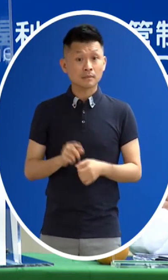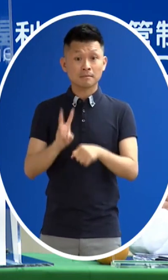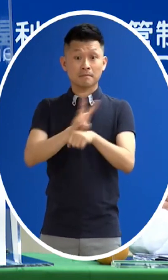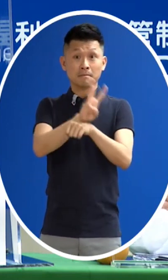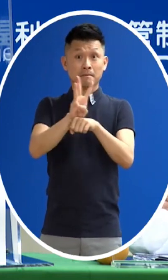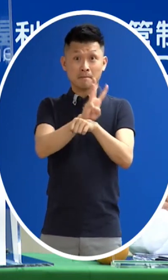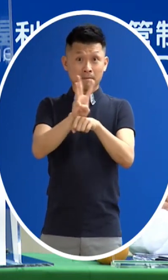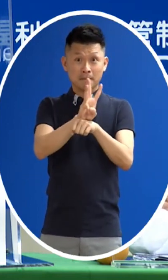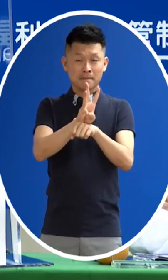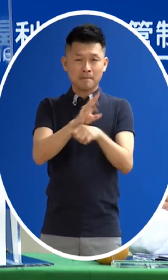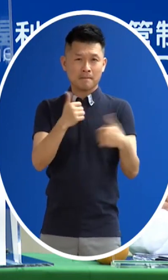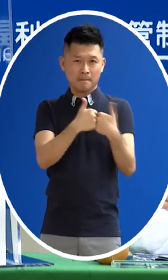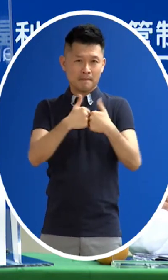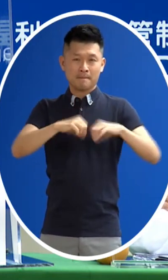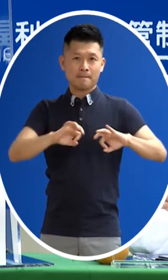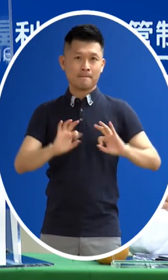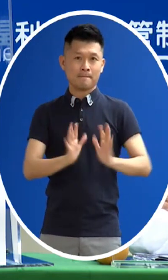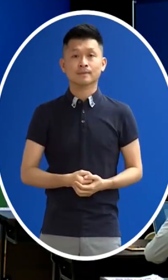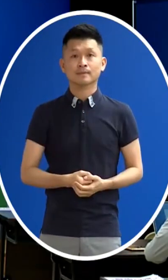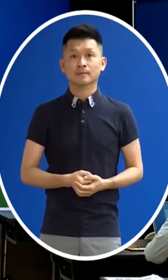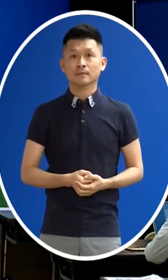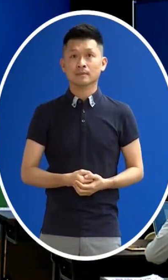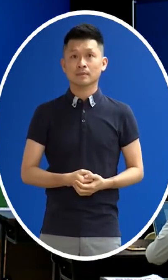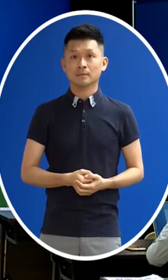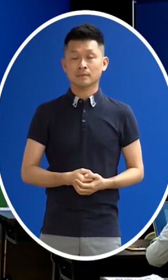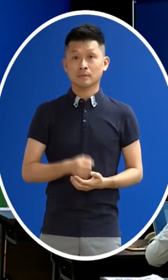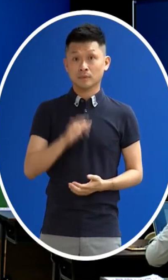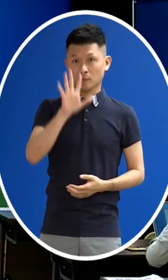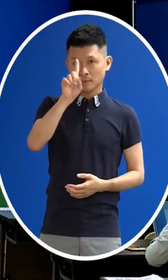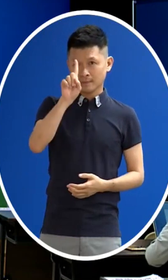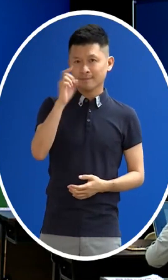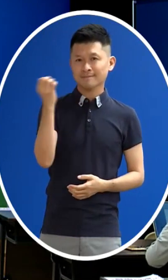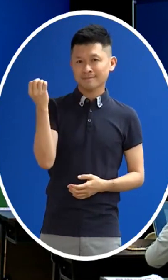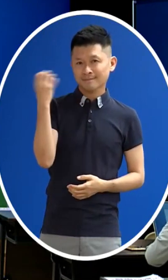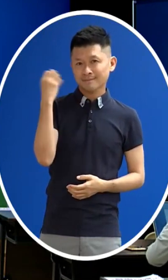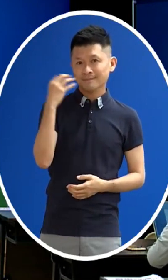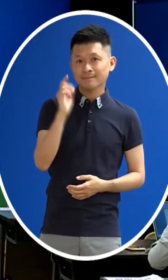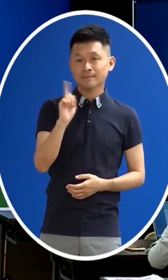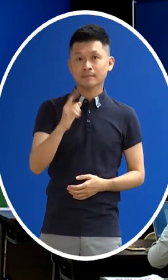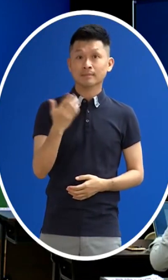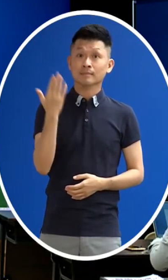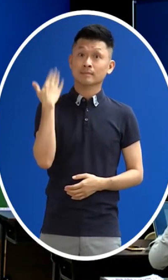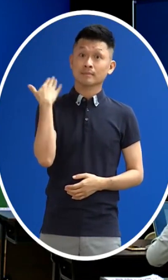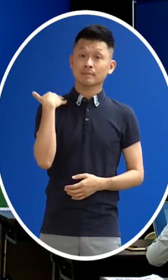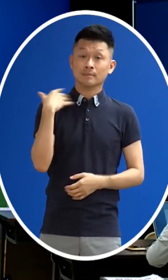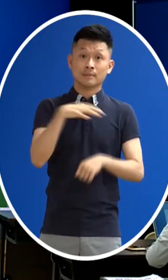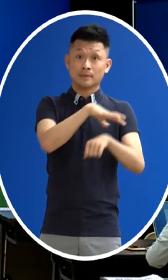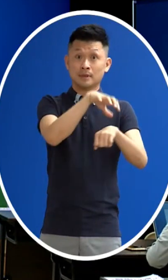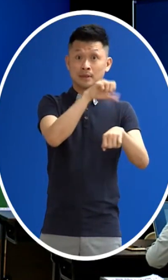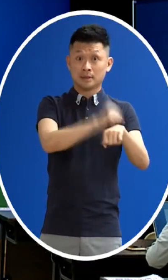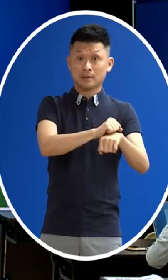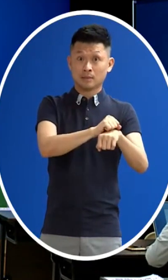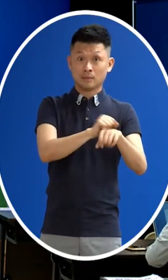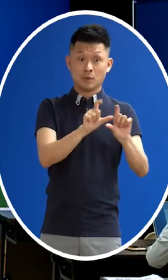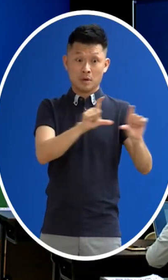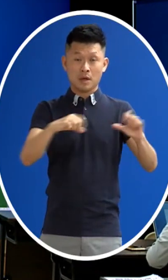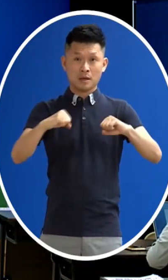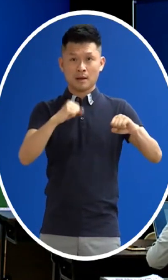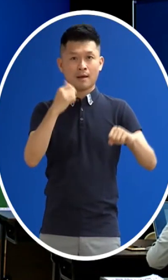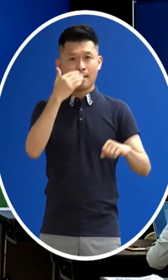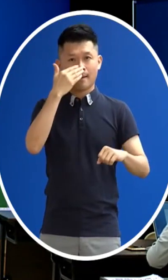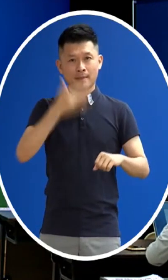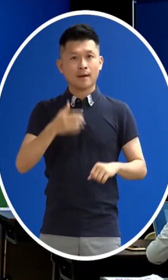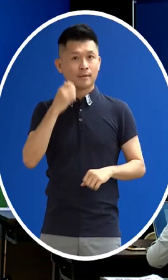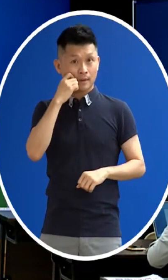小時就決定的事情 謝謝有一個說法是說當時沒有辦法跟新加坡來搶疫苗 是因為當時